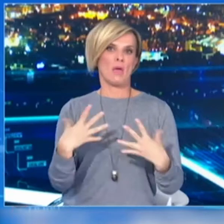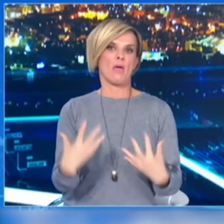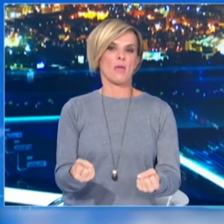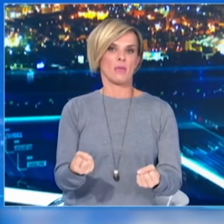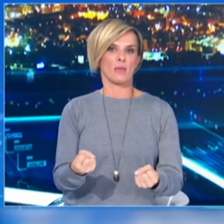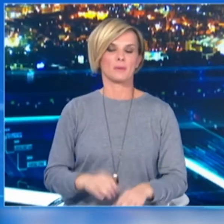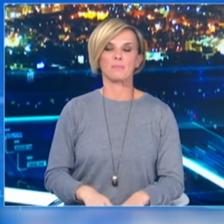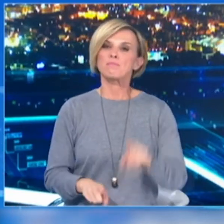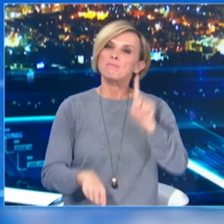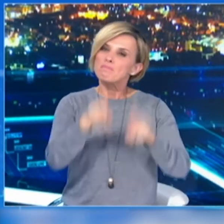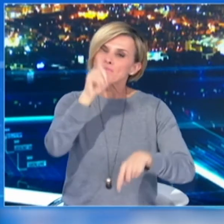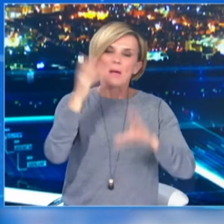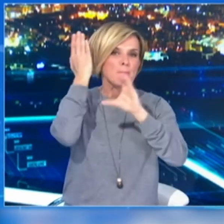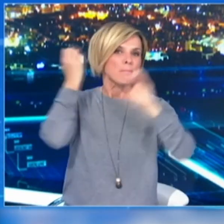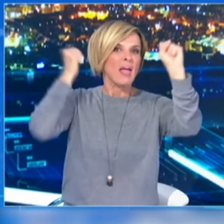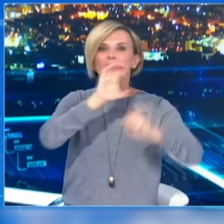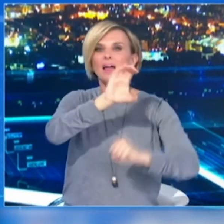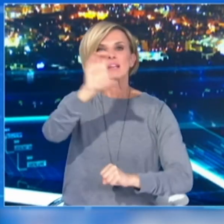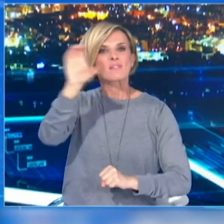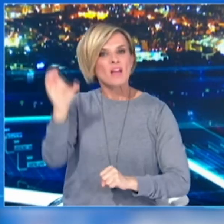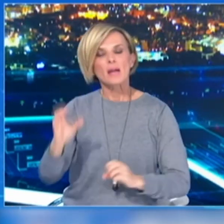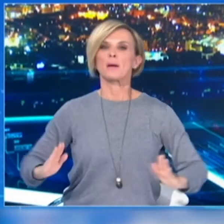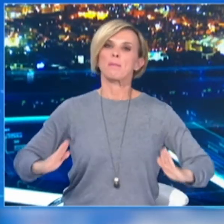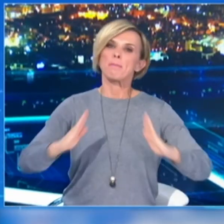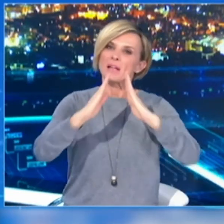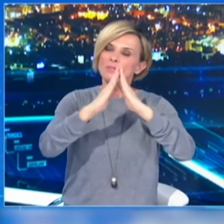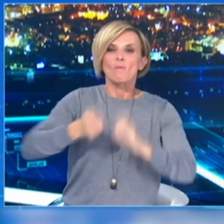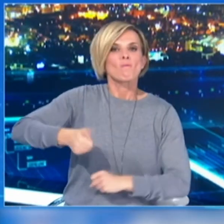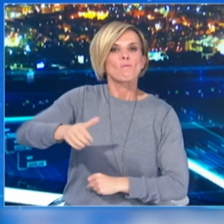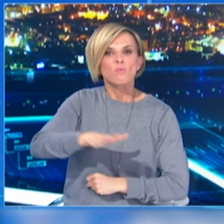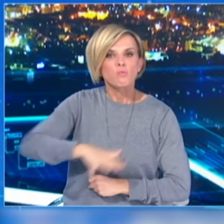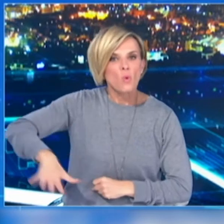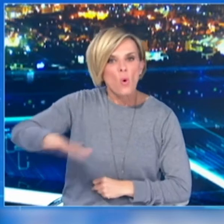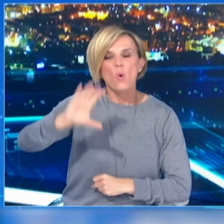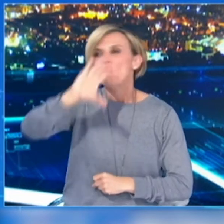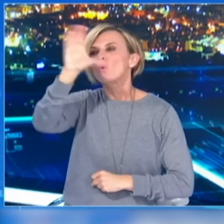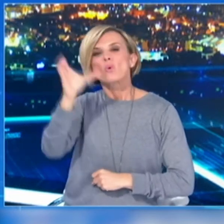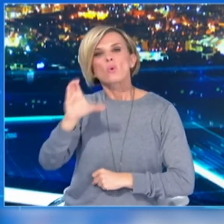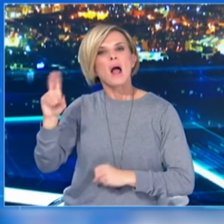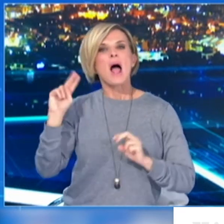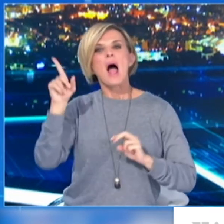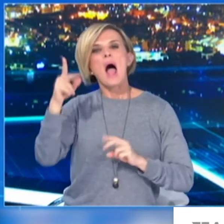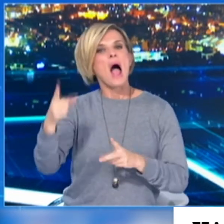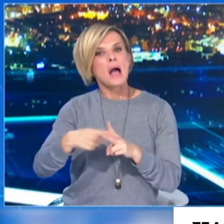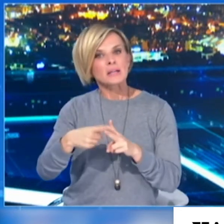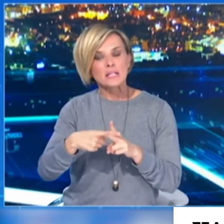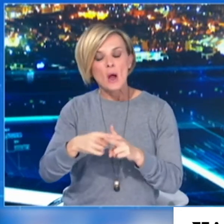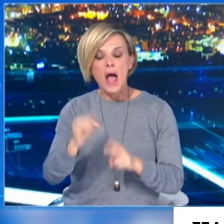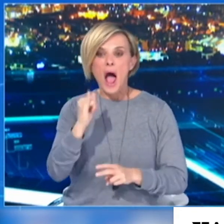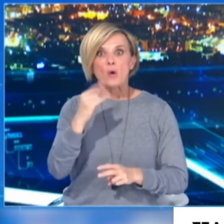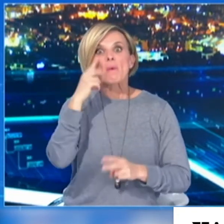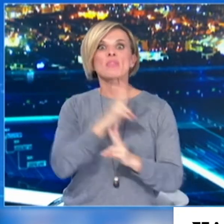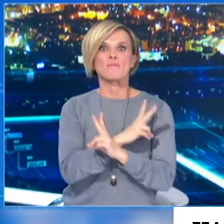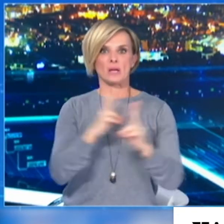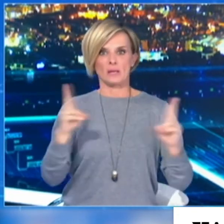Σε κάποιες περιφερικές ενότητες όμως, όπως είναι η Πιερία, η Φθιώτιδα και η Τελοκαρνανία, δεν έχουμε ακόμα δει σαφή μείωση των